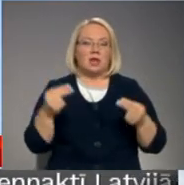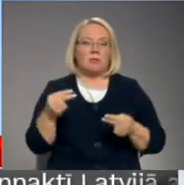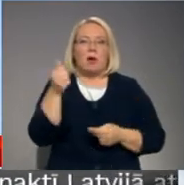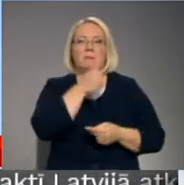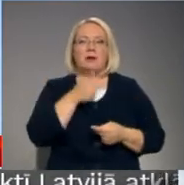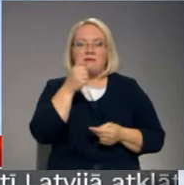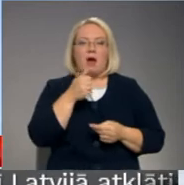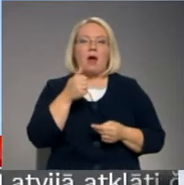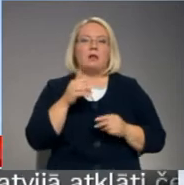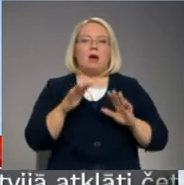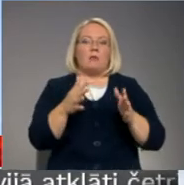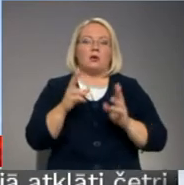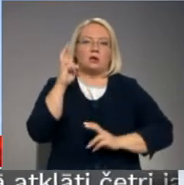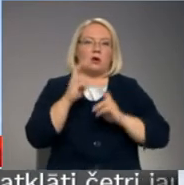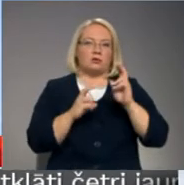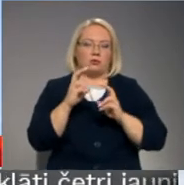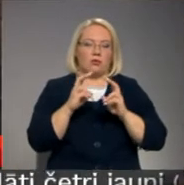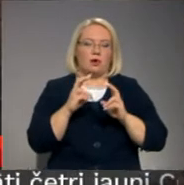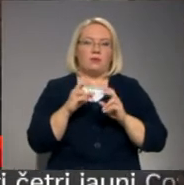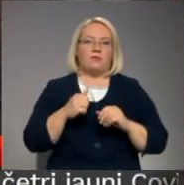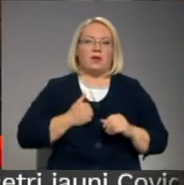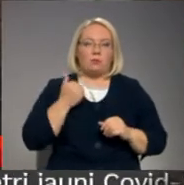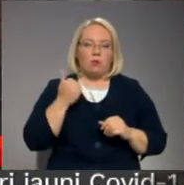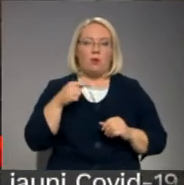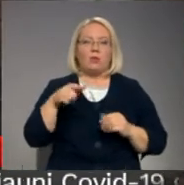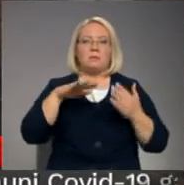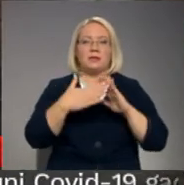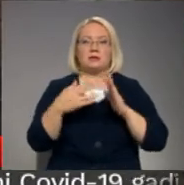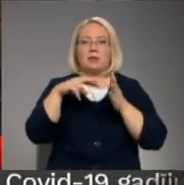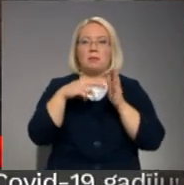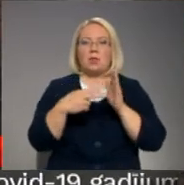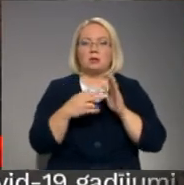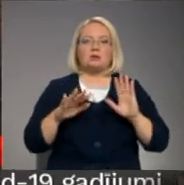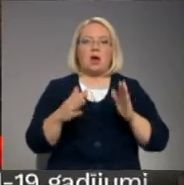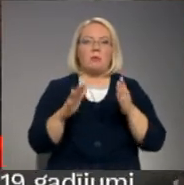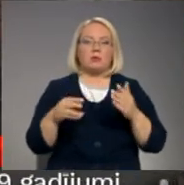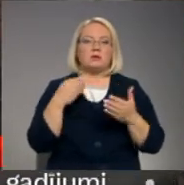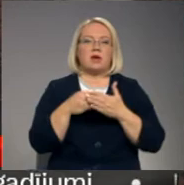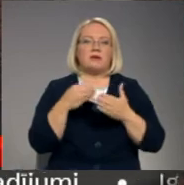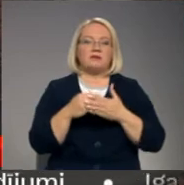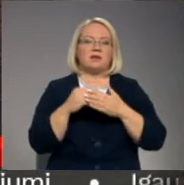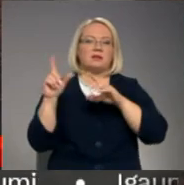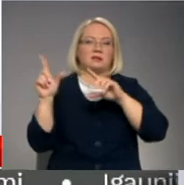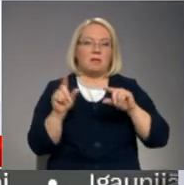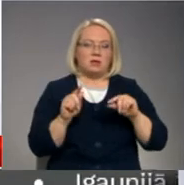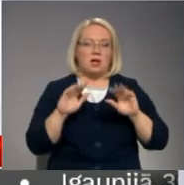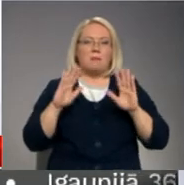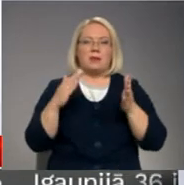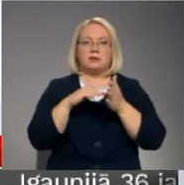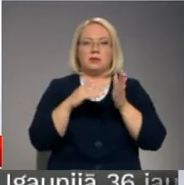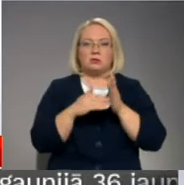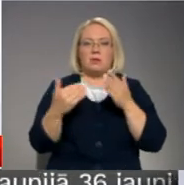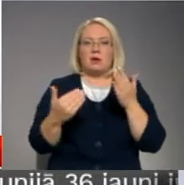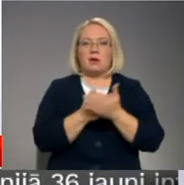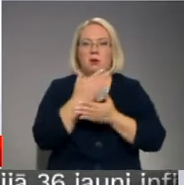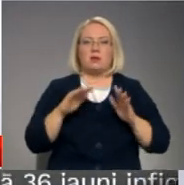siltumenerģijas ražotāju – Fortum Daugavpils. Un pilsētā ir plēnotas apkursa tarifu samazinājums. Taču situācija ap jaunās